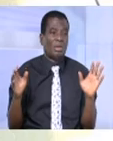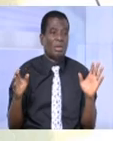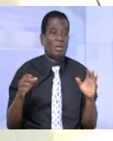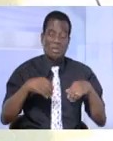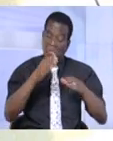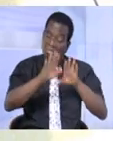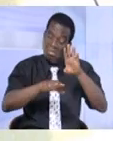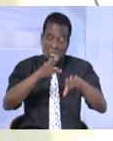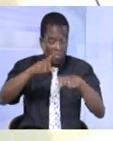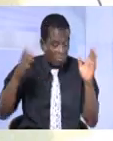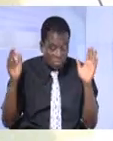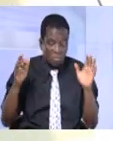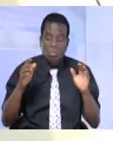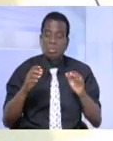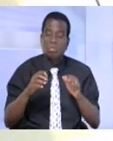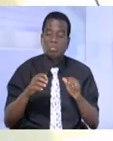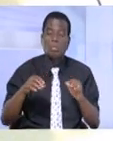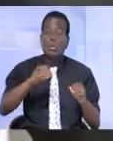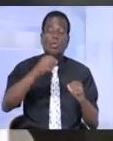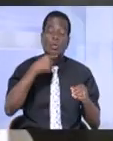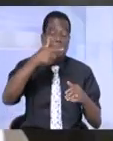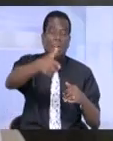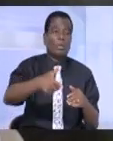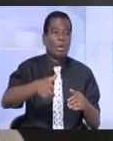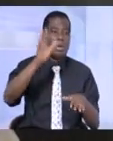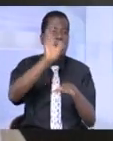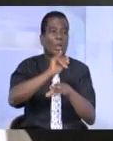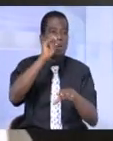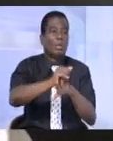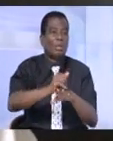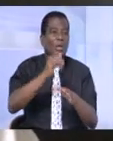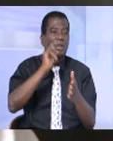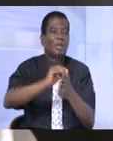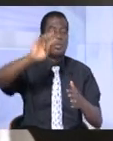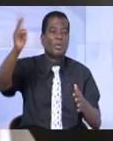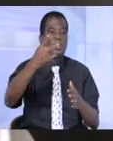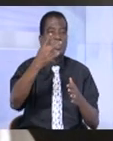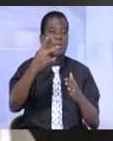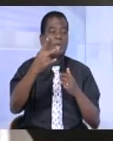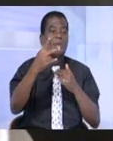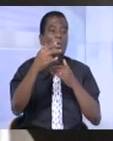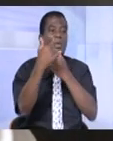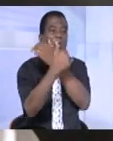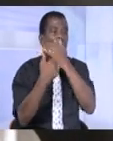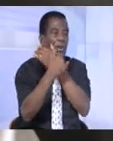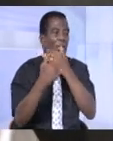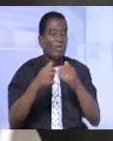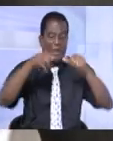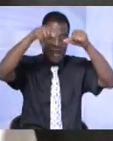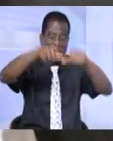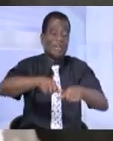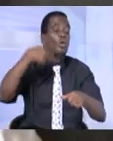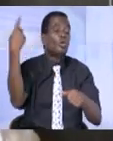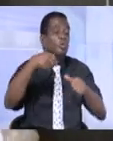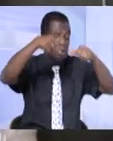Si ça va marcher ou bien ça ne pas marcher. En tout cas, on est là. Côte d'Ivoire, tu sais, c'est notre deuxième pays ici. On va rester toujours ici.